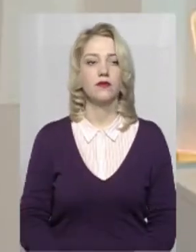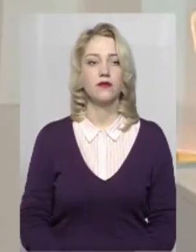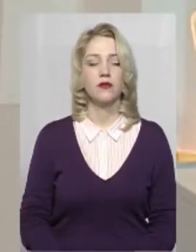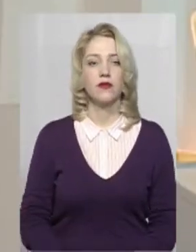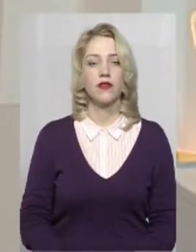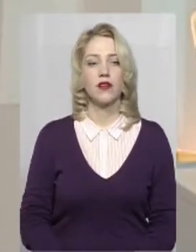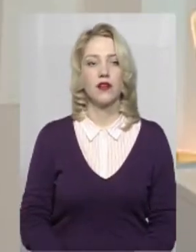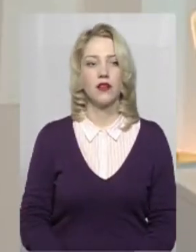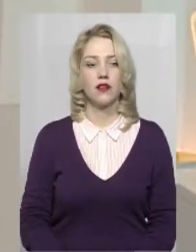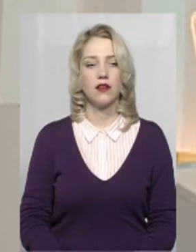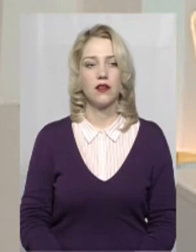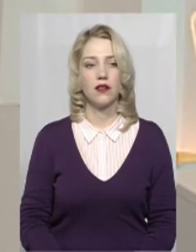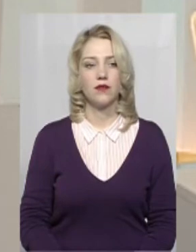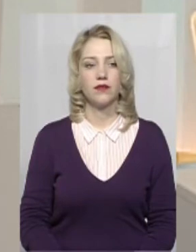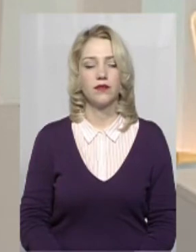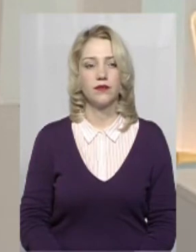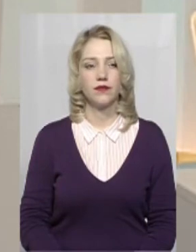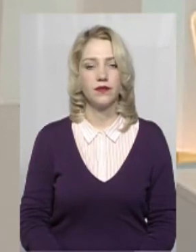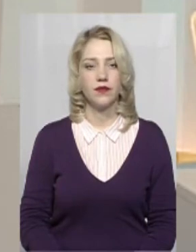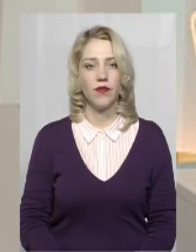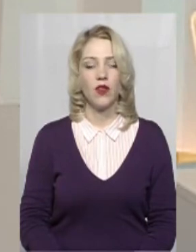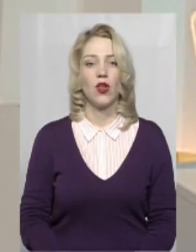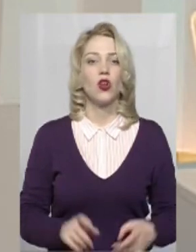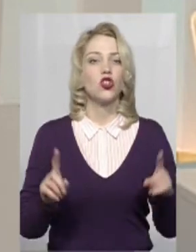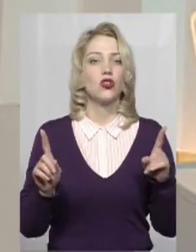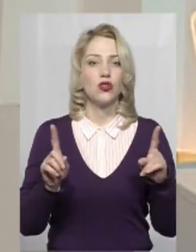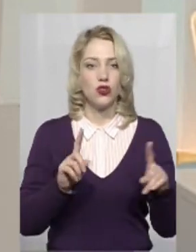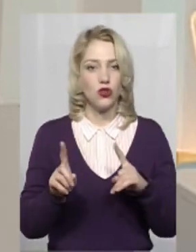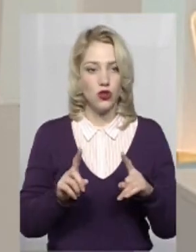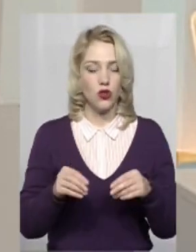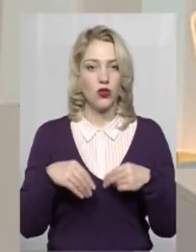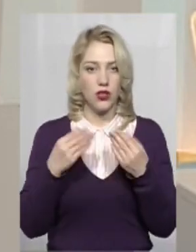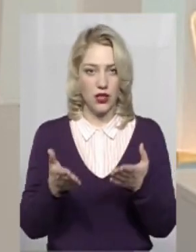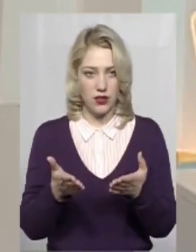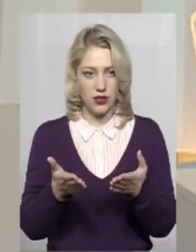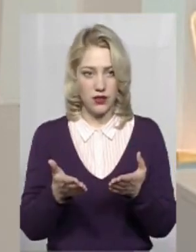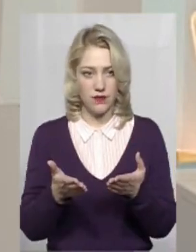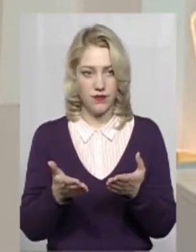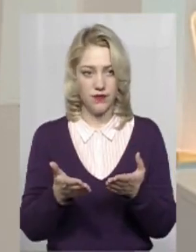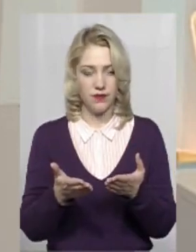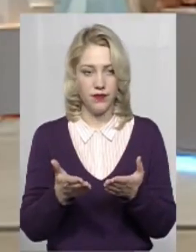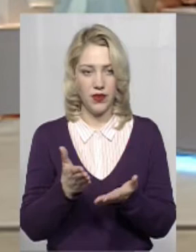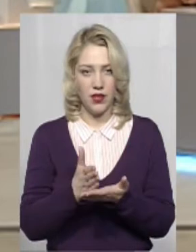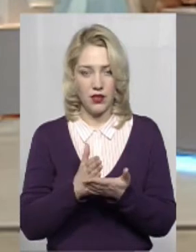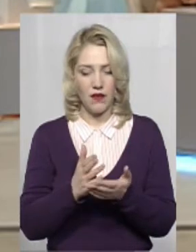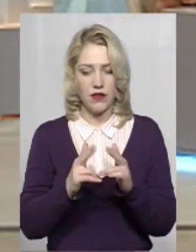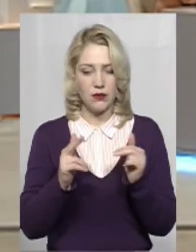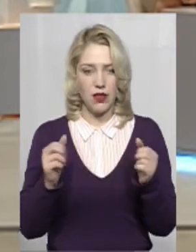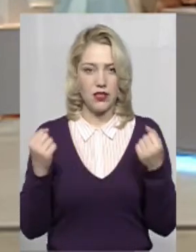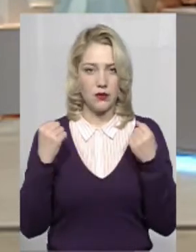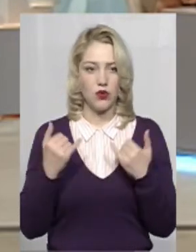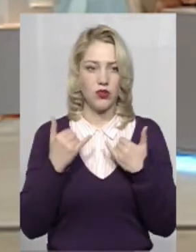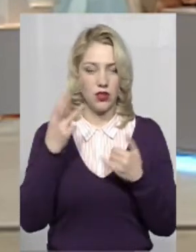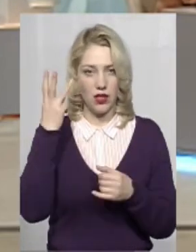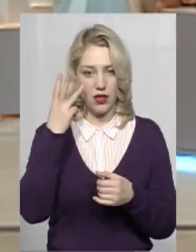Ну, ми вже трошки цього торкнулися, але все ж, що дасть наявність палацу спорту для